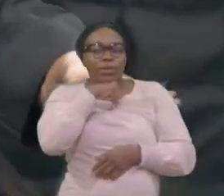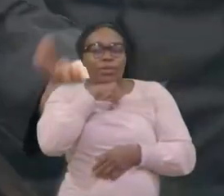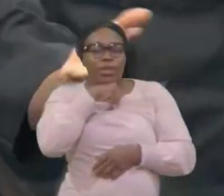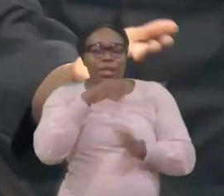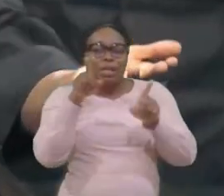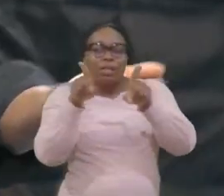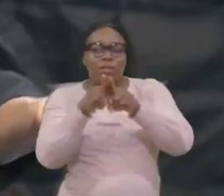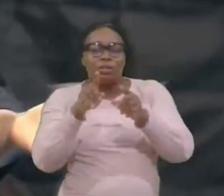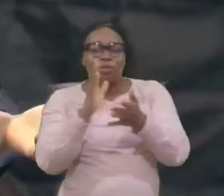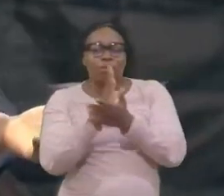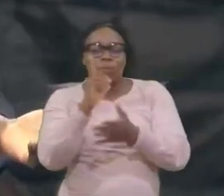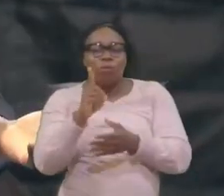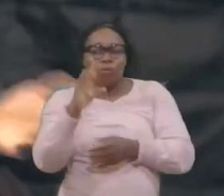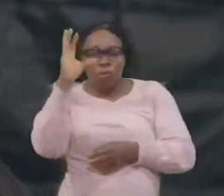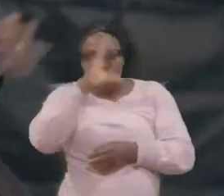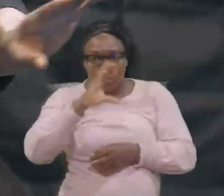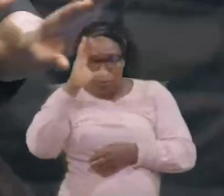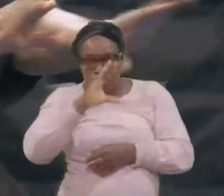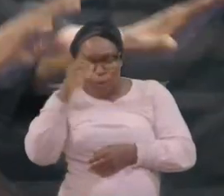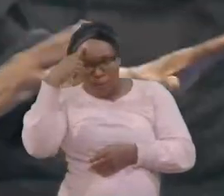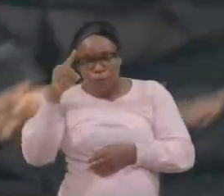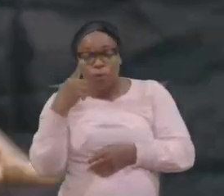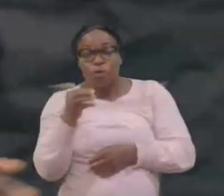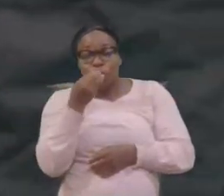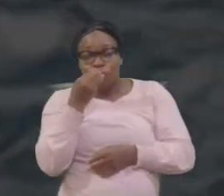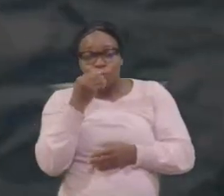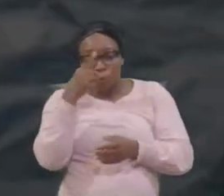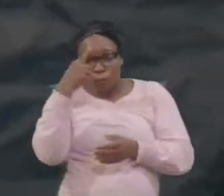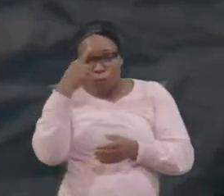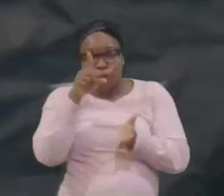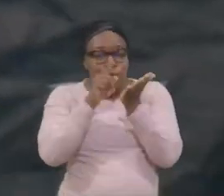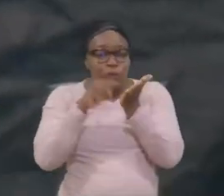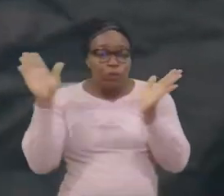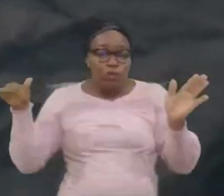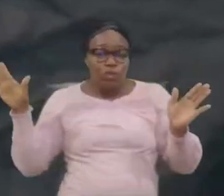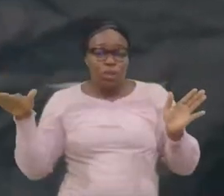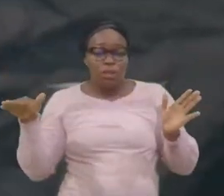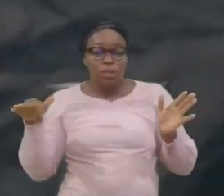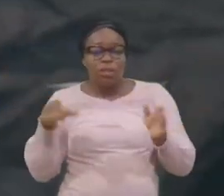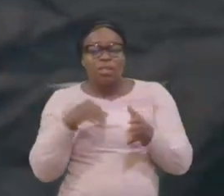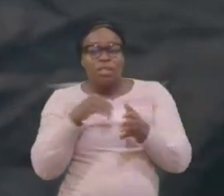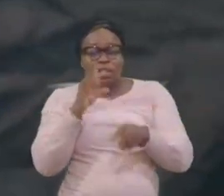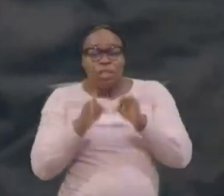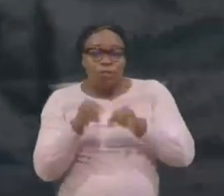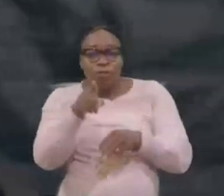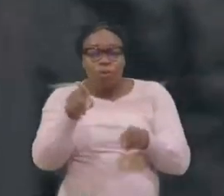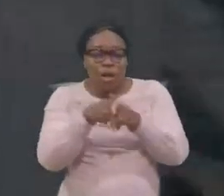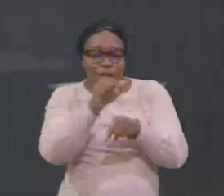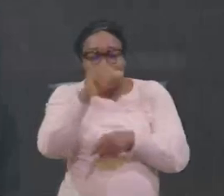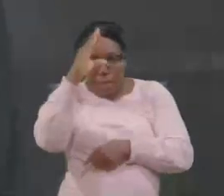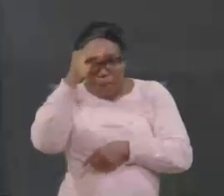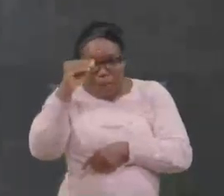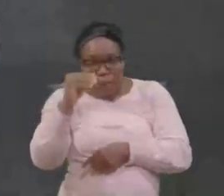regarde ce qu'on donne aux animaux, aux poulets. Ça ne peut pas nourrir ton corps.